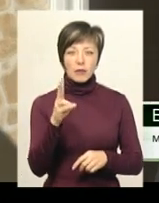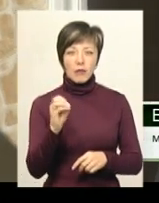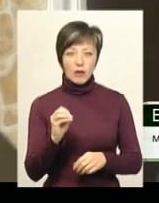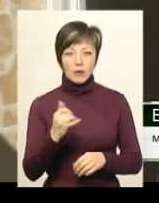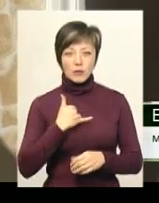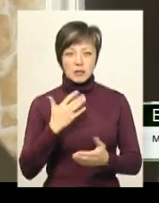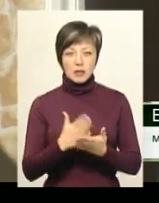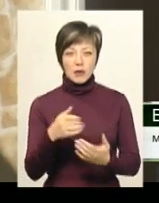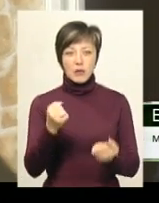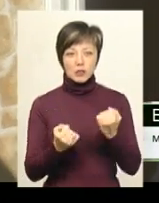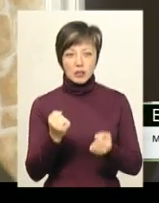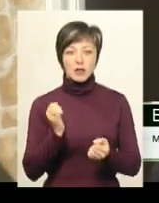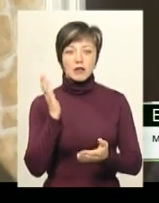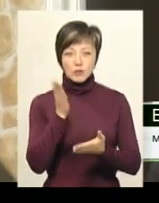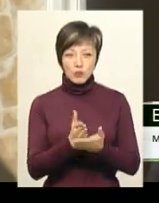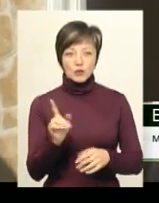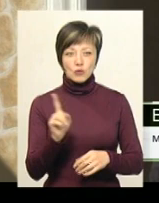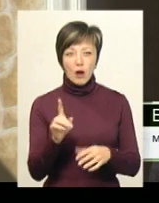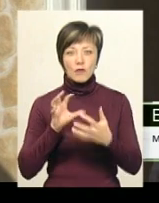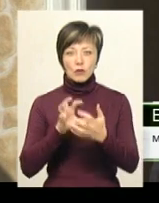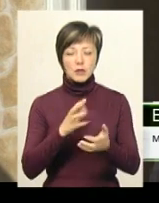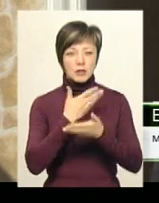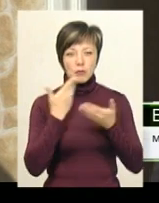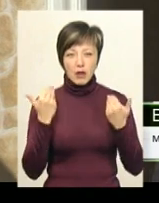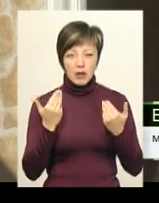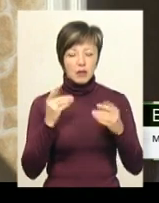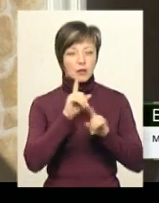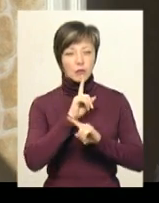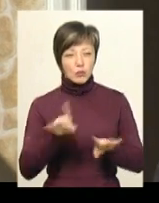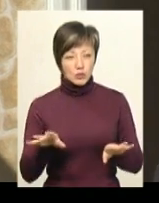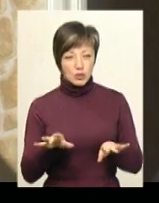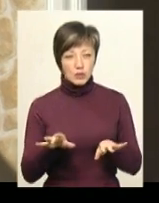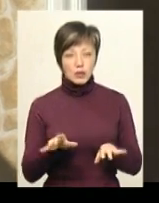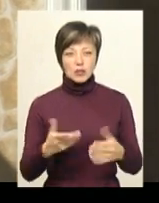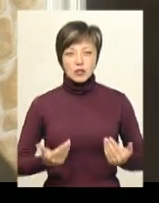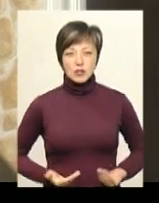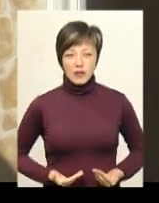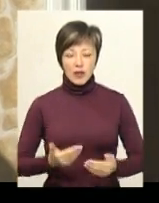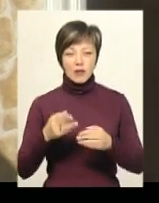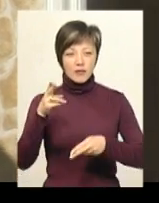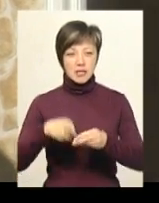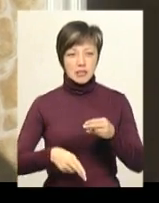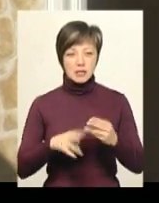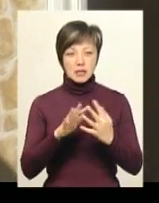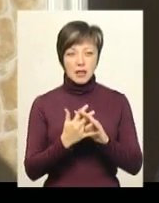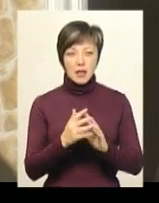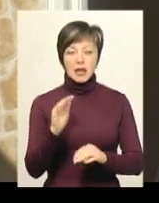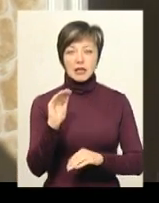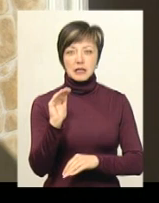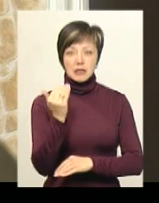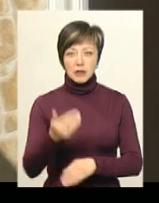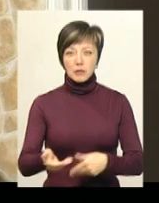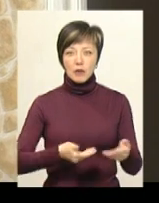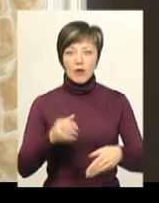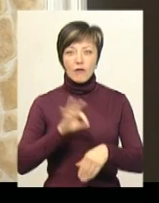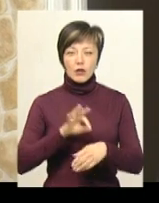У нас є машина, і ми настроюємося на те, що автобуса немає, і його не буде. Ми живемо в самій кінці села, дитина, поки йде сюди, вона